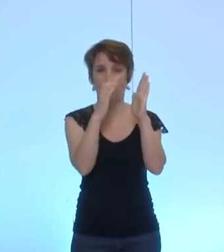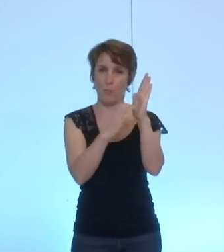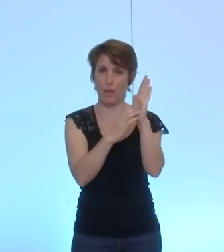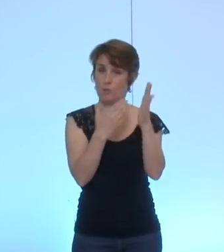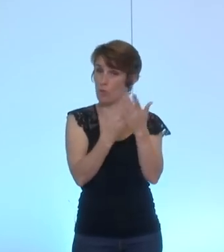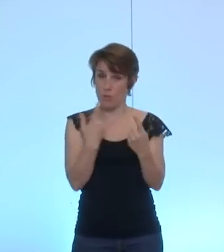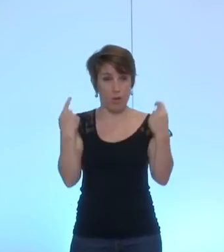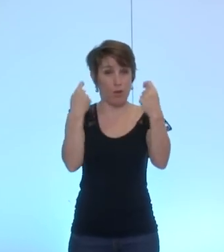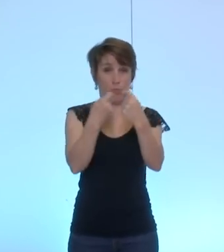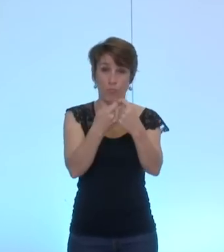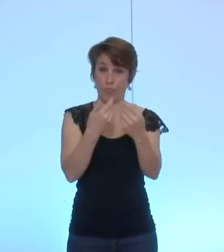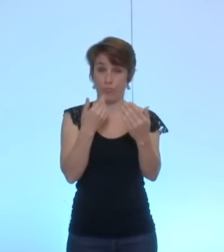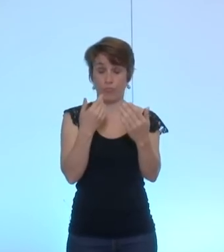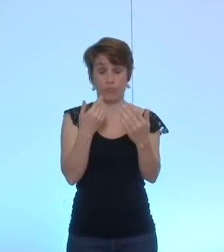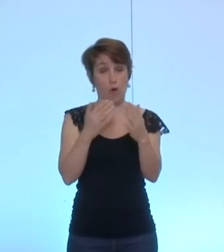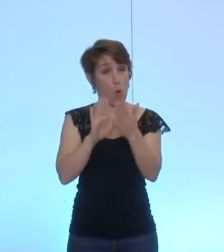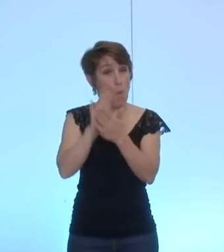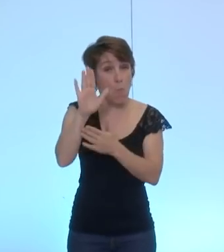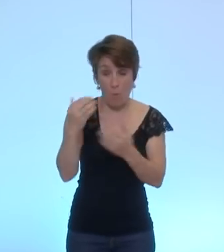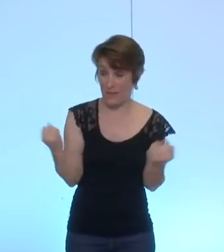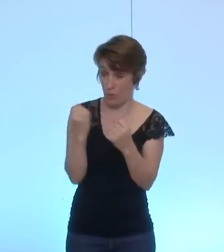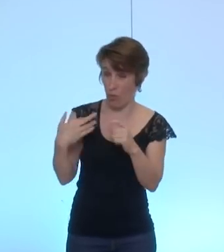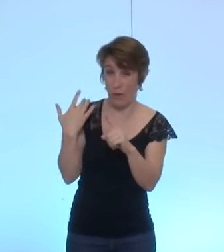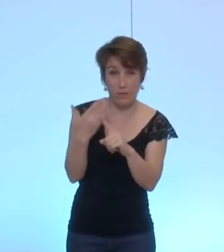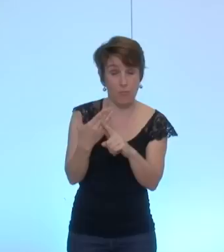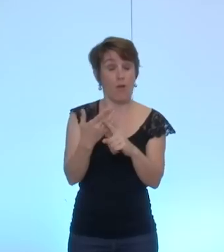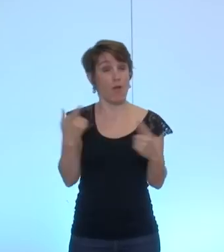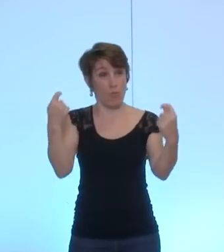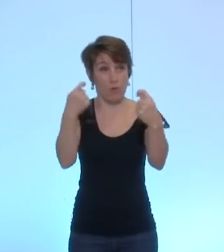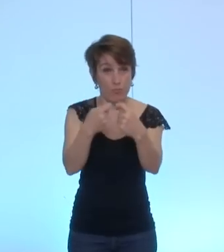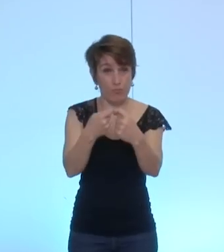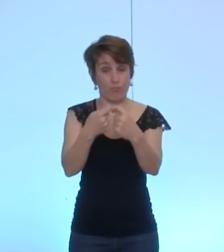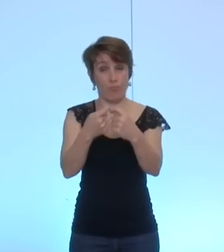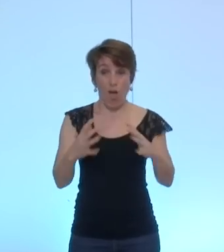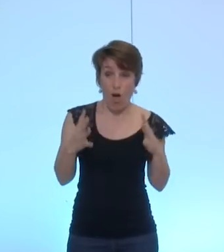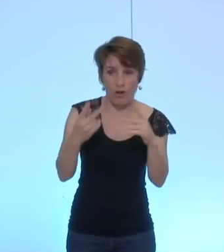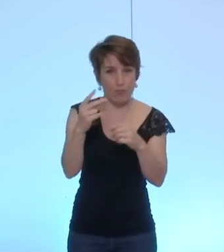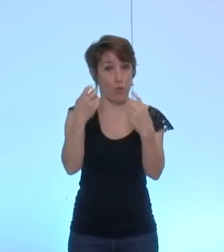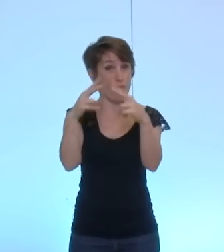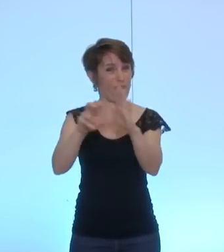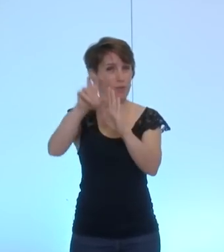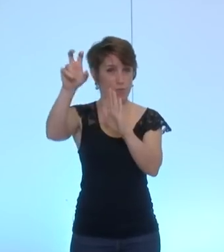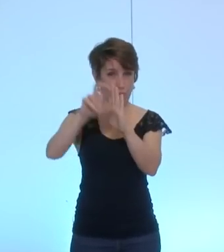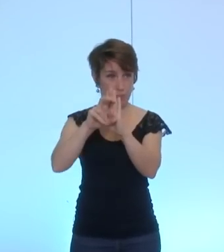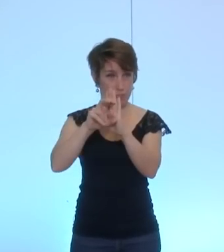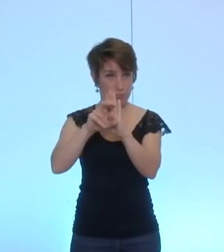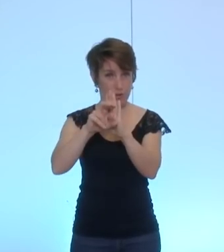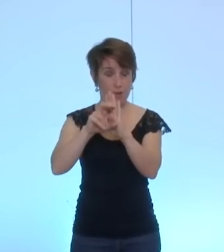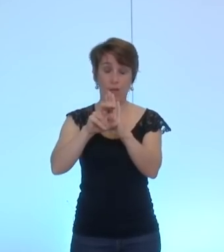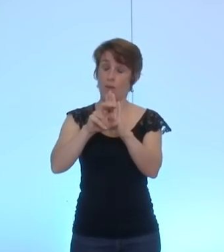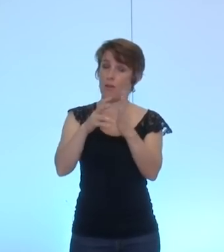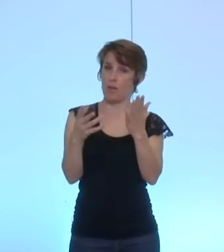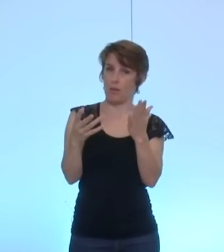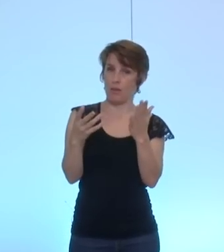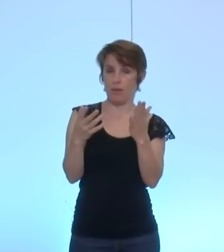engagements de campagne, dans le respect des engagements de la ville et dans une logique qui tient compte à la fois